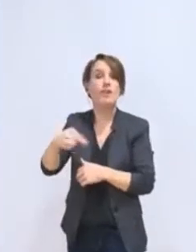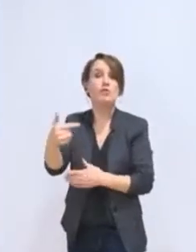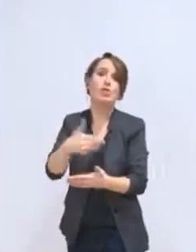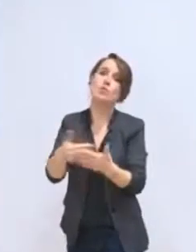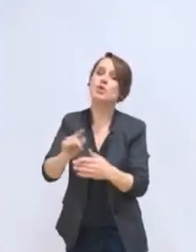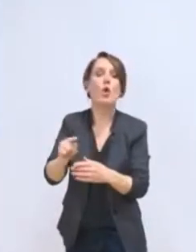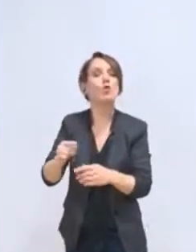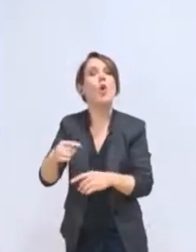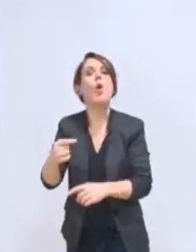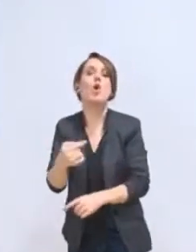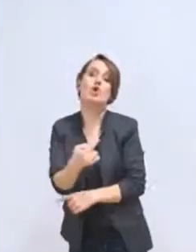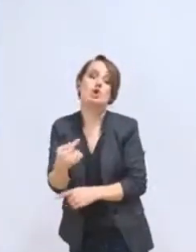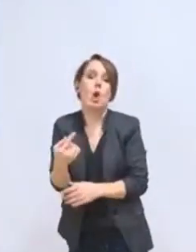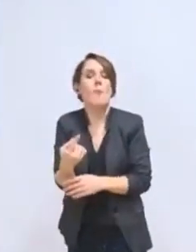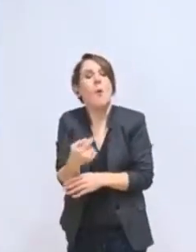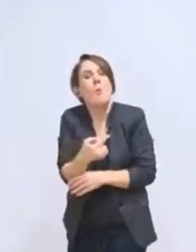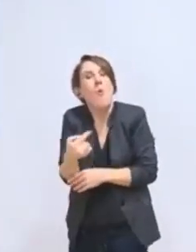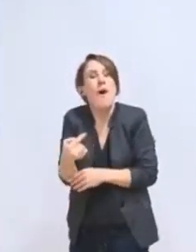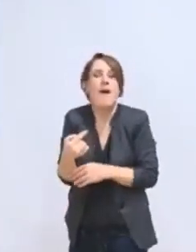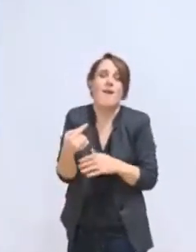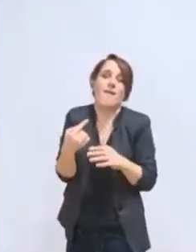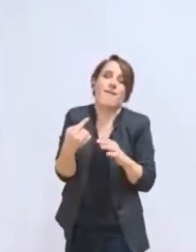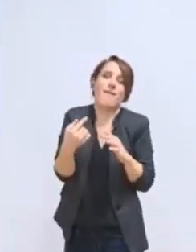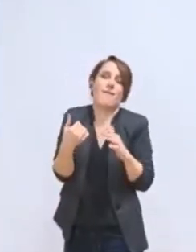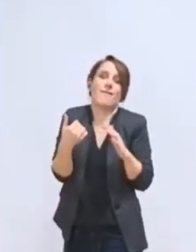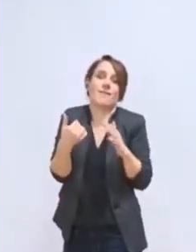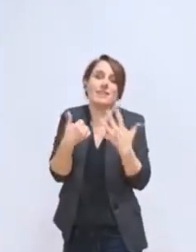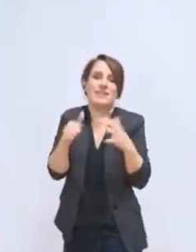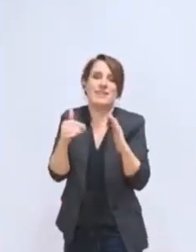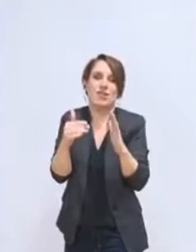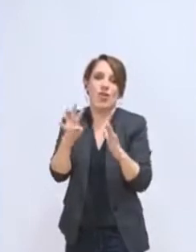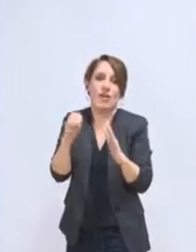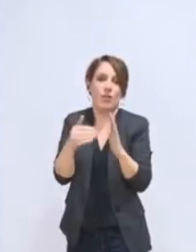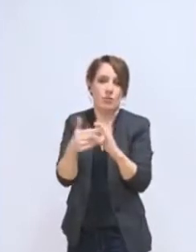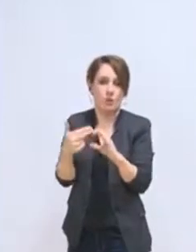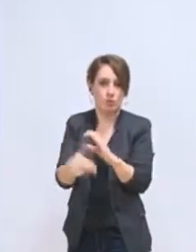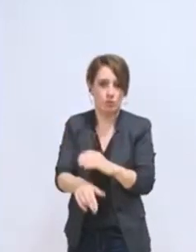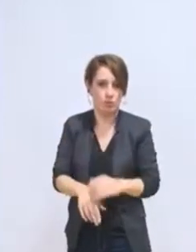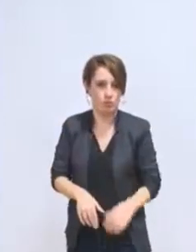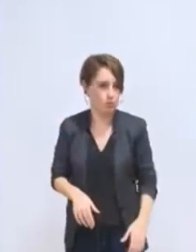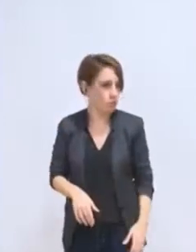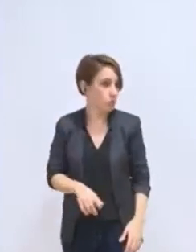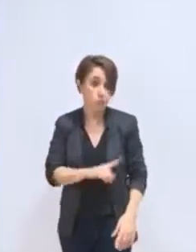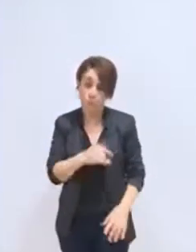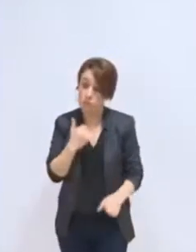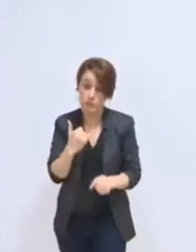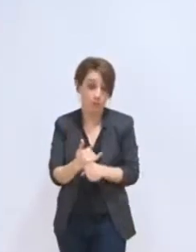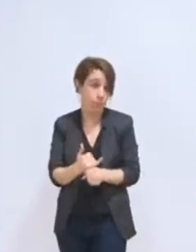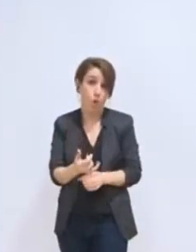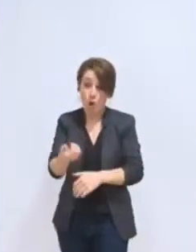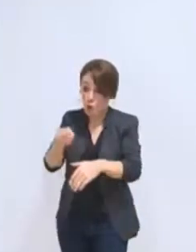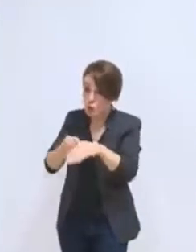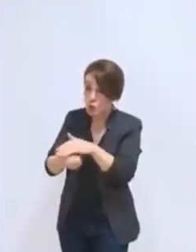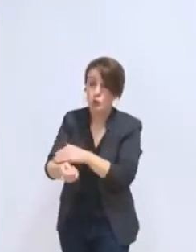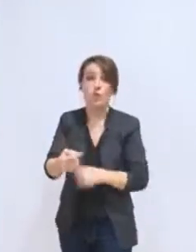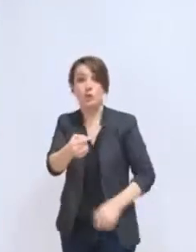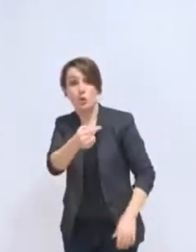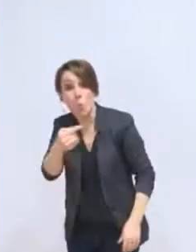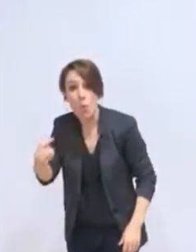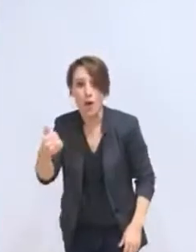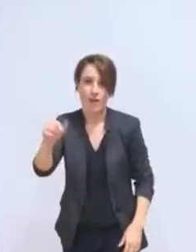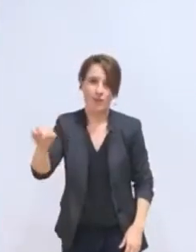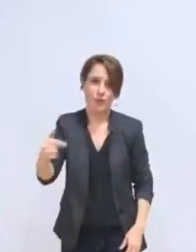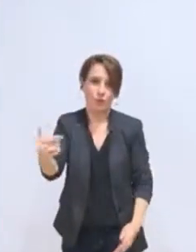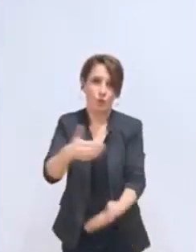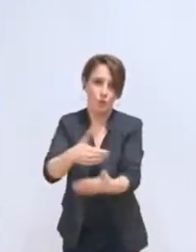c'est que vous baissez les budgets de fonctionnement, la subvention de fonctionnement au CCS d'un million d'eux, que par ailleurs